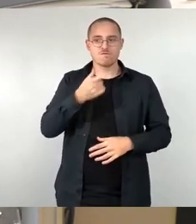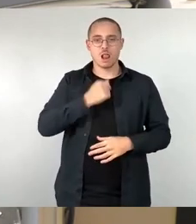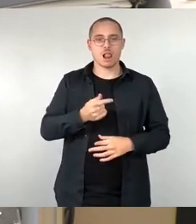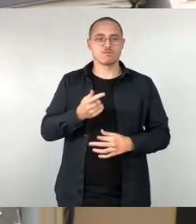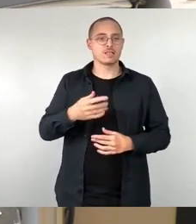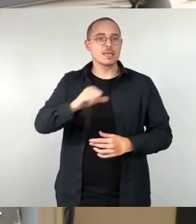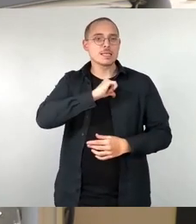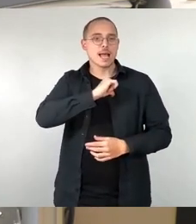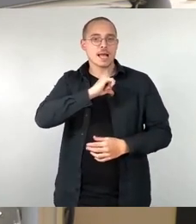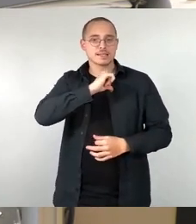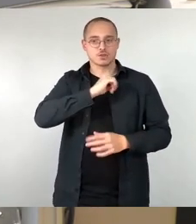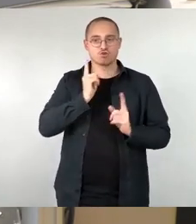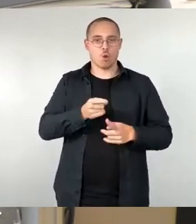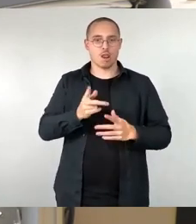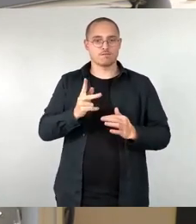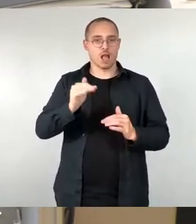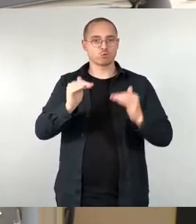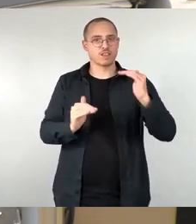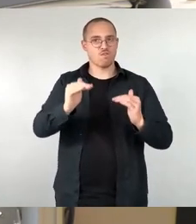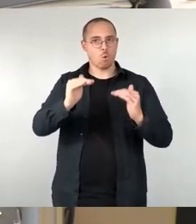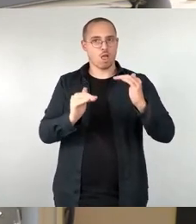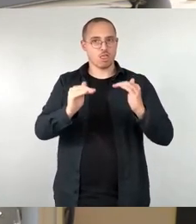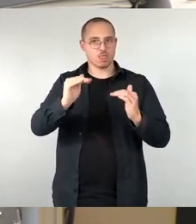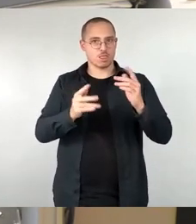explizit zum Beispiel zwischen Klimaschutz und Wirtschaft.